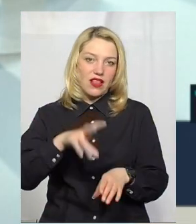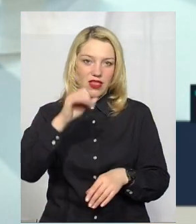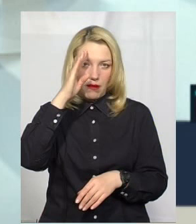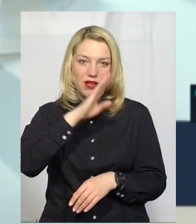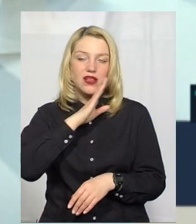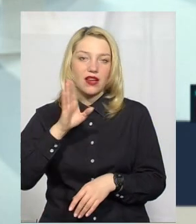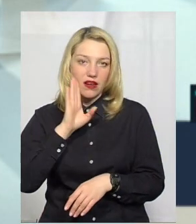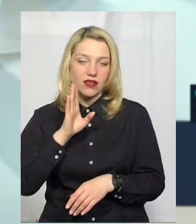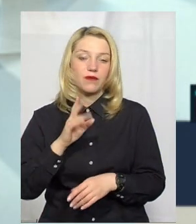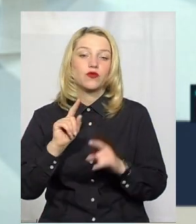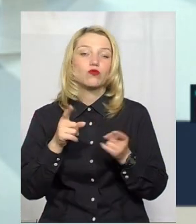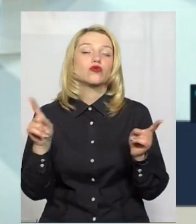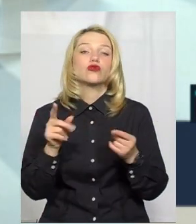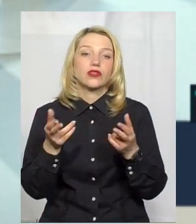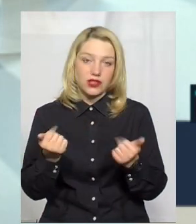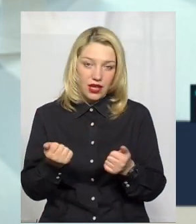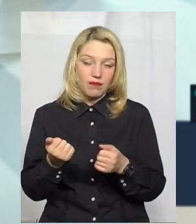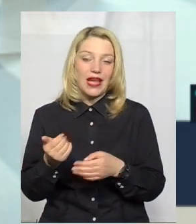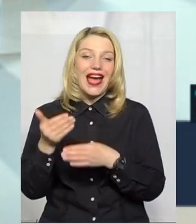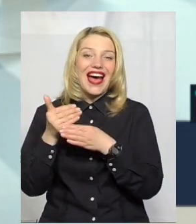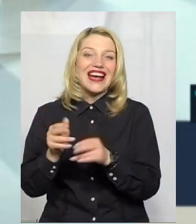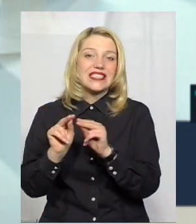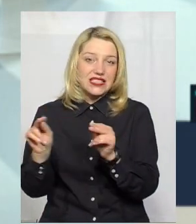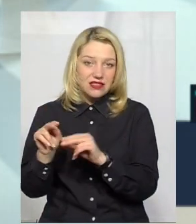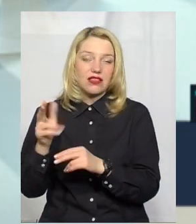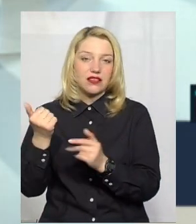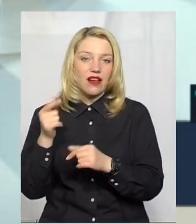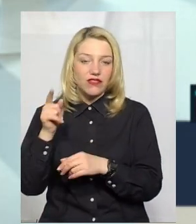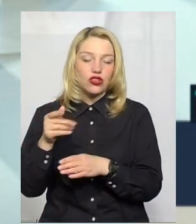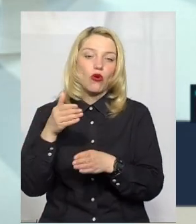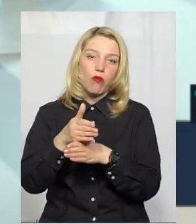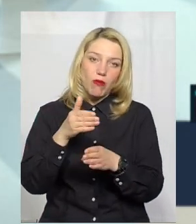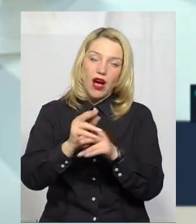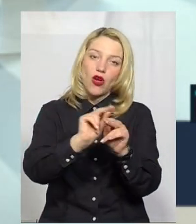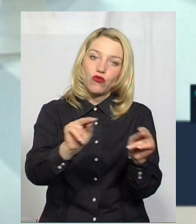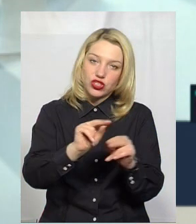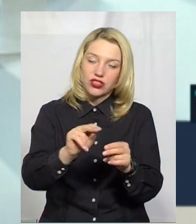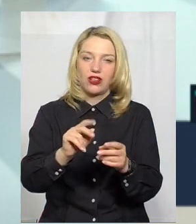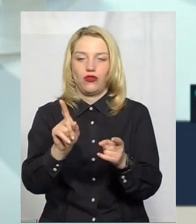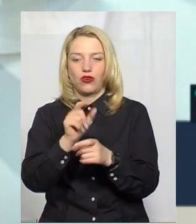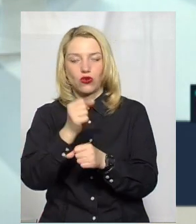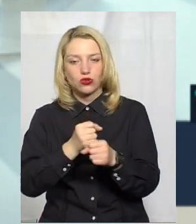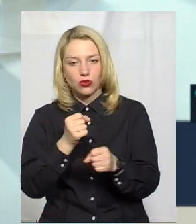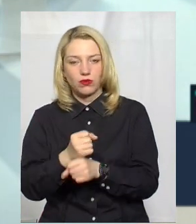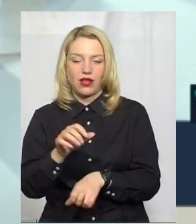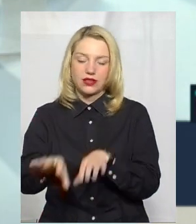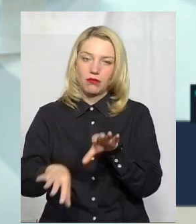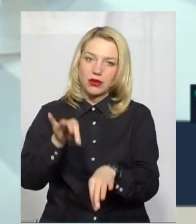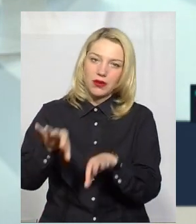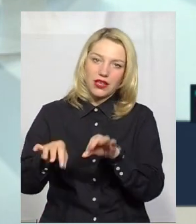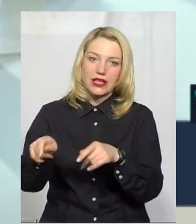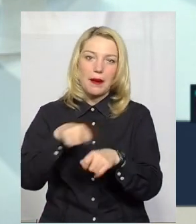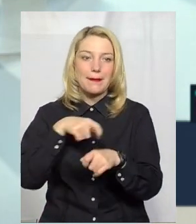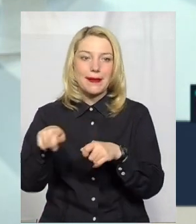Тому що, так, асистент, він допомагає вчителю розробляти певні матеріали до уроку, підбирати ці